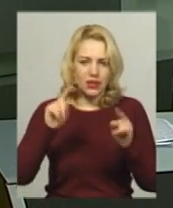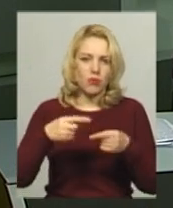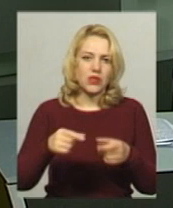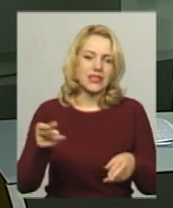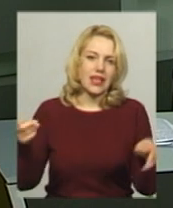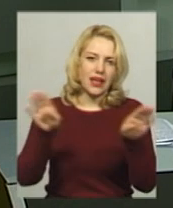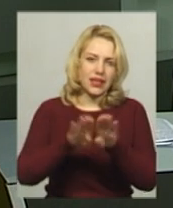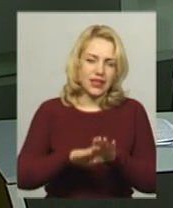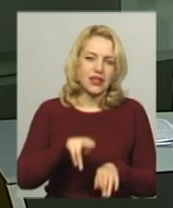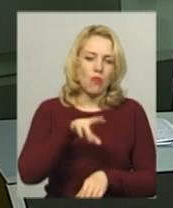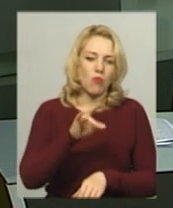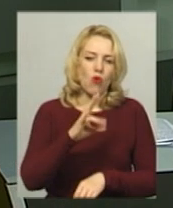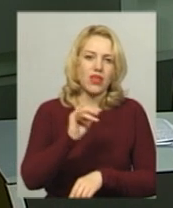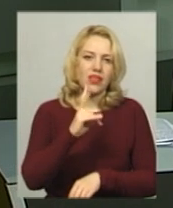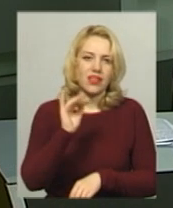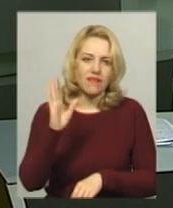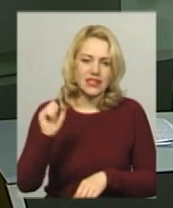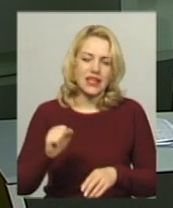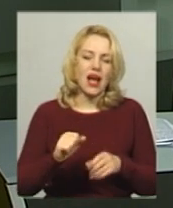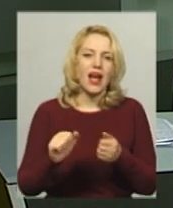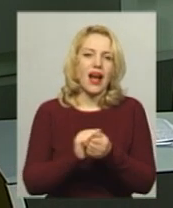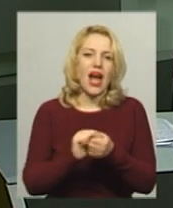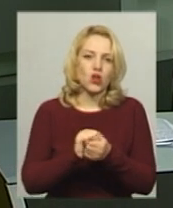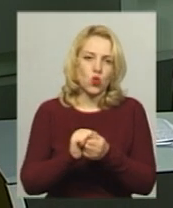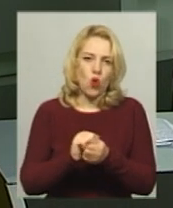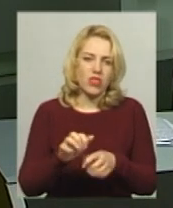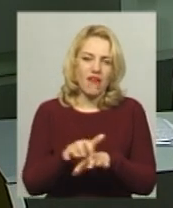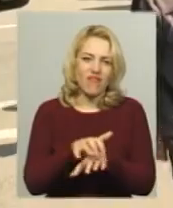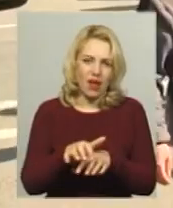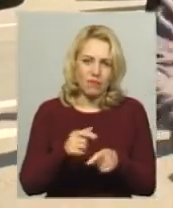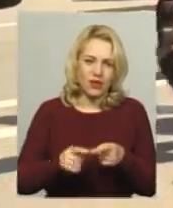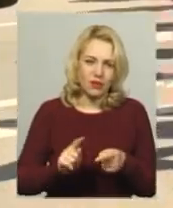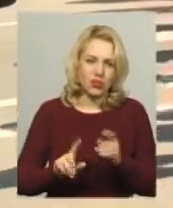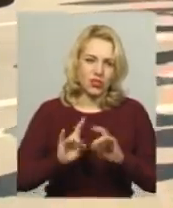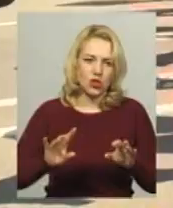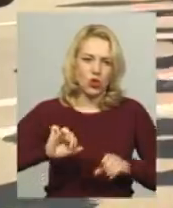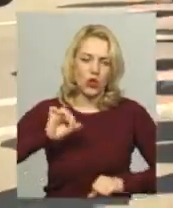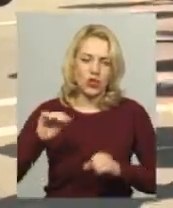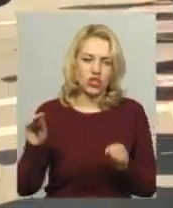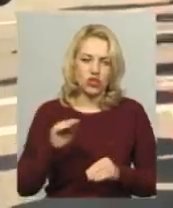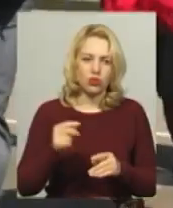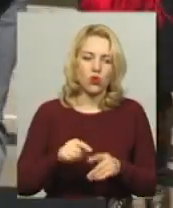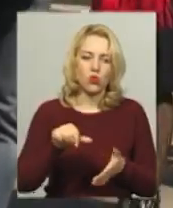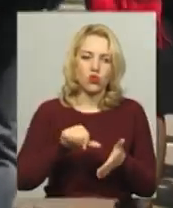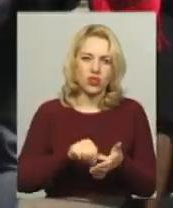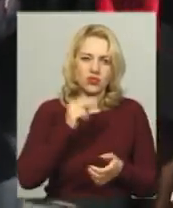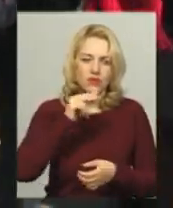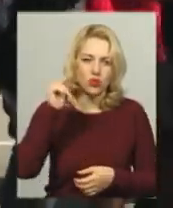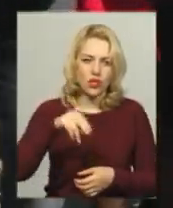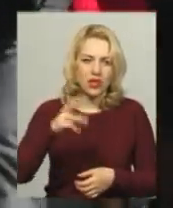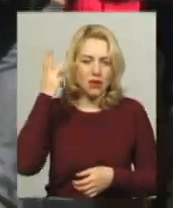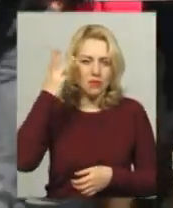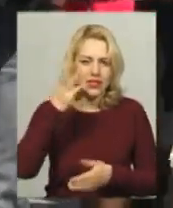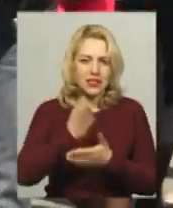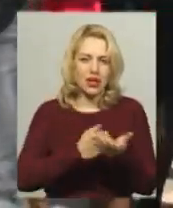фабрики, допоки не запрацюють очисні споруди. Про це нам повідомили наші колеги із Житомира. Учасники акції звинувачують хмельницьких посадовців